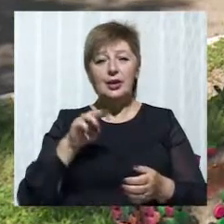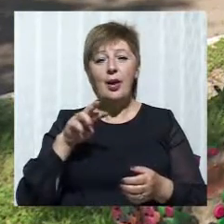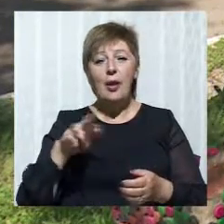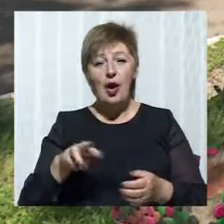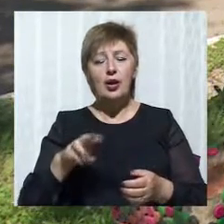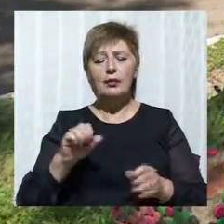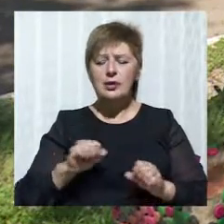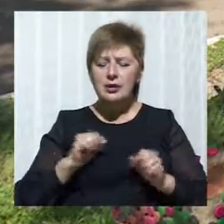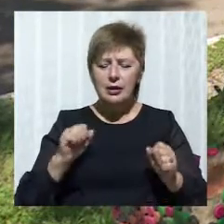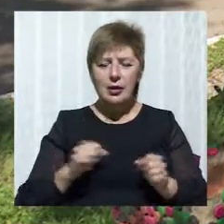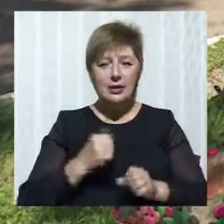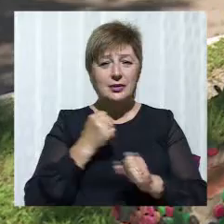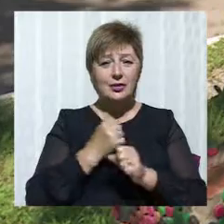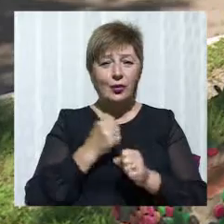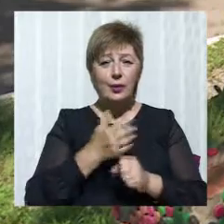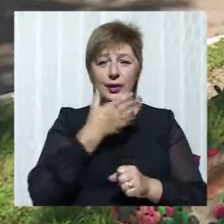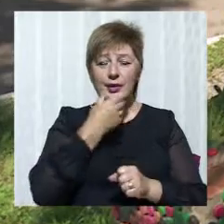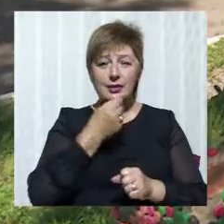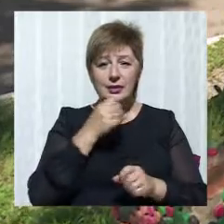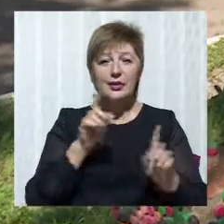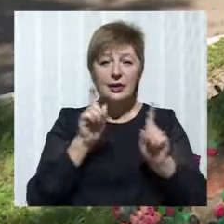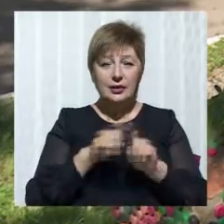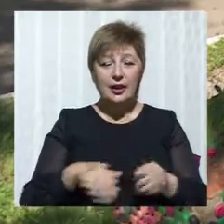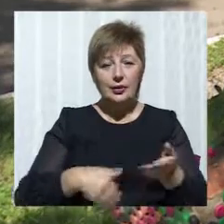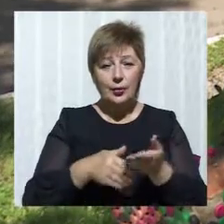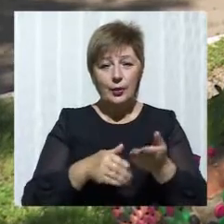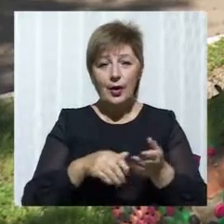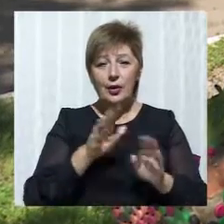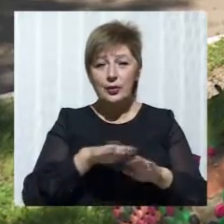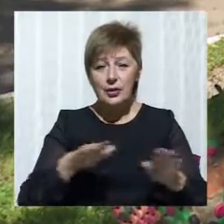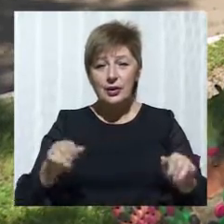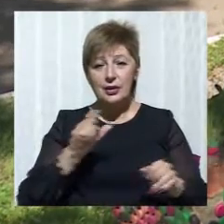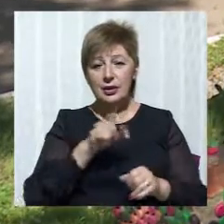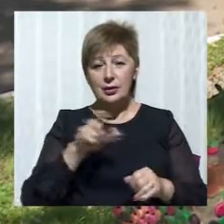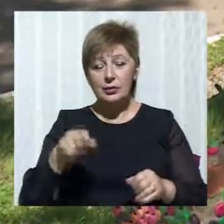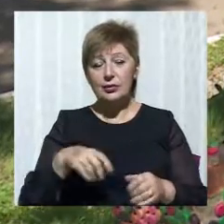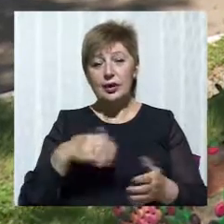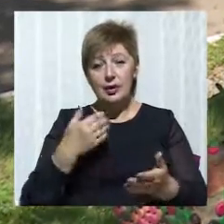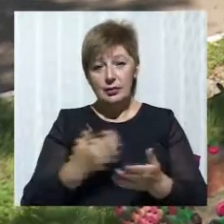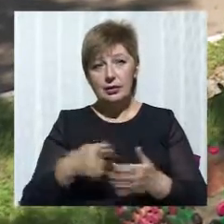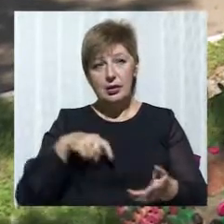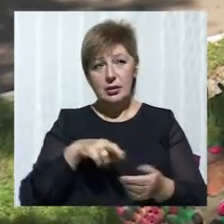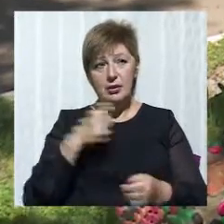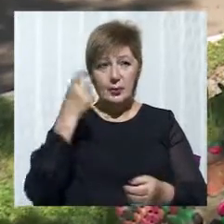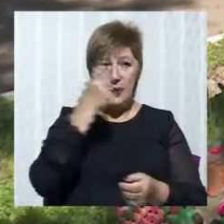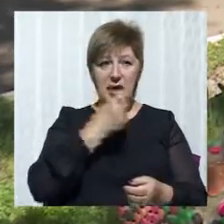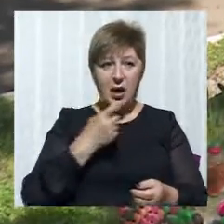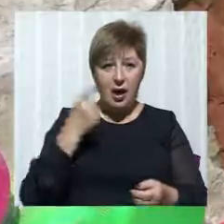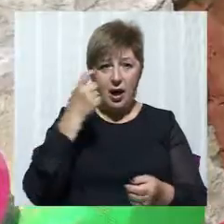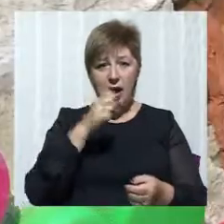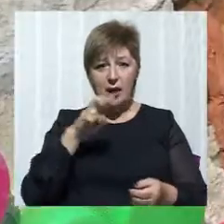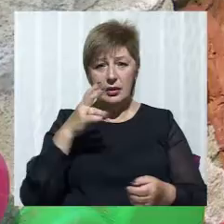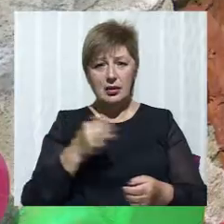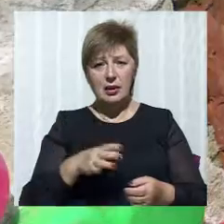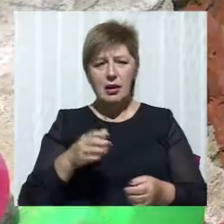Тетяна Миколаївна старається та робить красиво. Так, допомагають діти, люди. Але ось подивіться. Ось це йде чоловік на підпитку із наливайки восени. Із